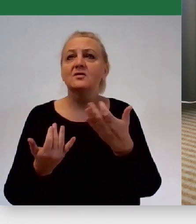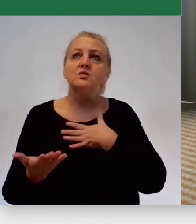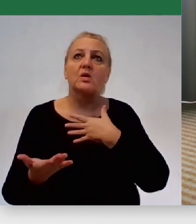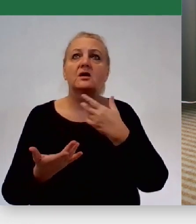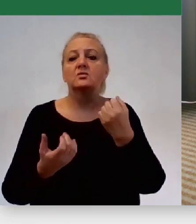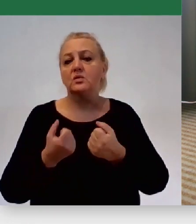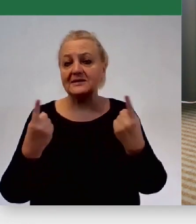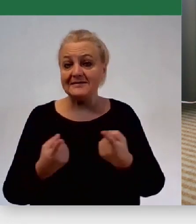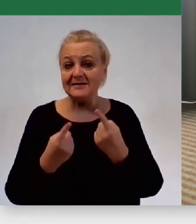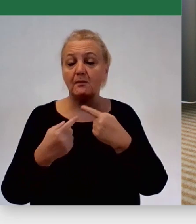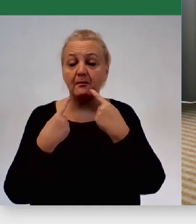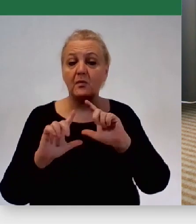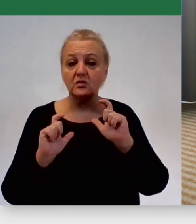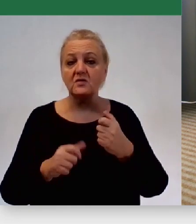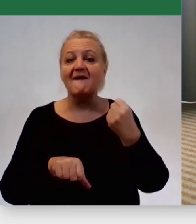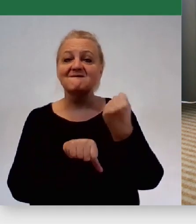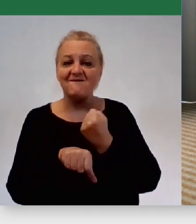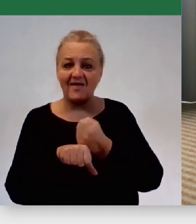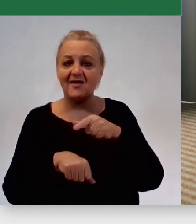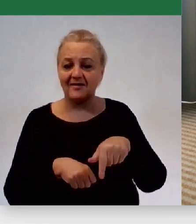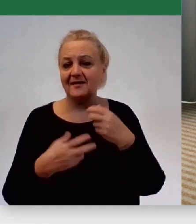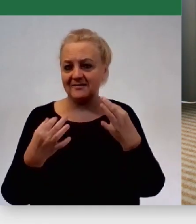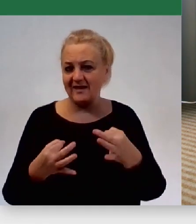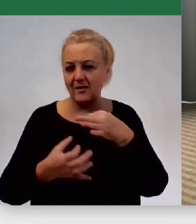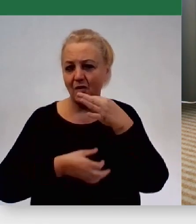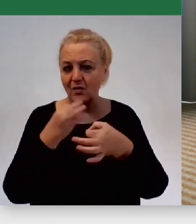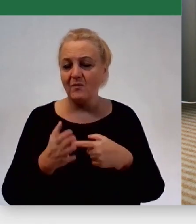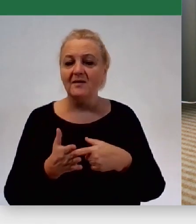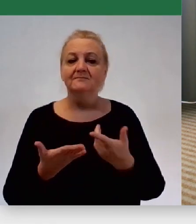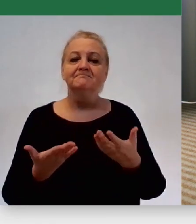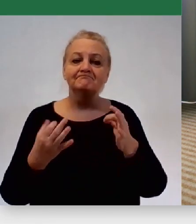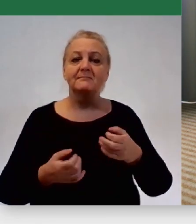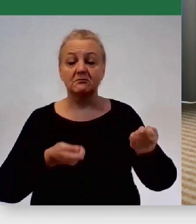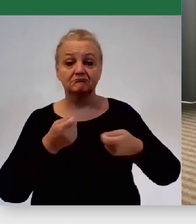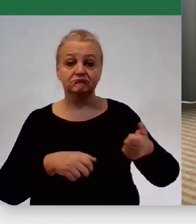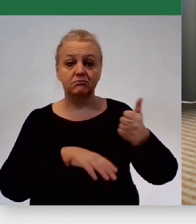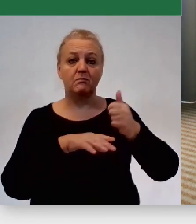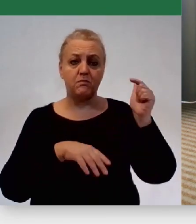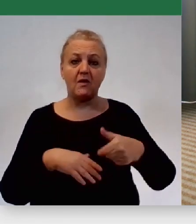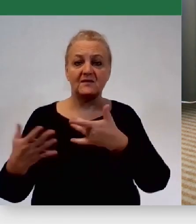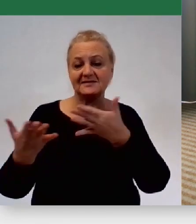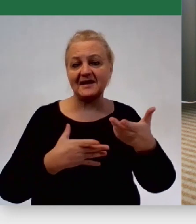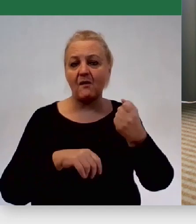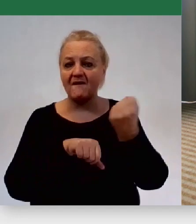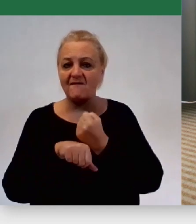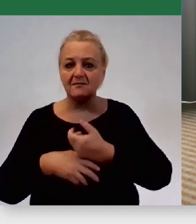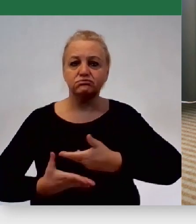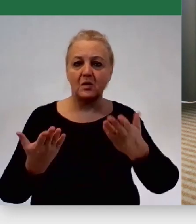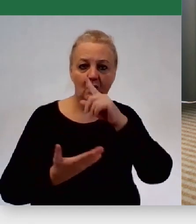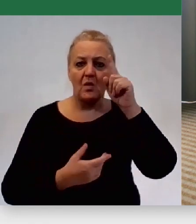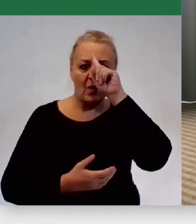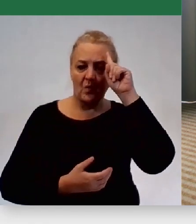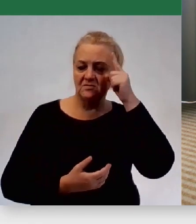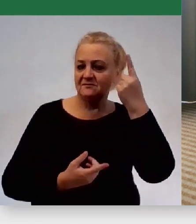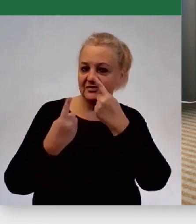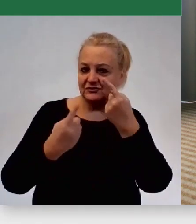mówimy teraz o węglu cały czas. No to właśnie sprawny menadżer powinien być w stanie załatwić węgiel. Tak myślą mieszkańcy.